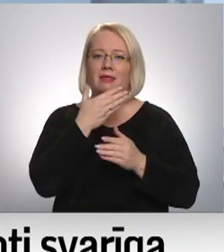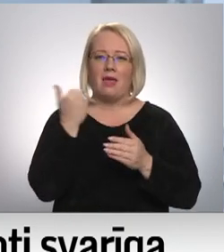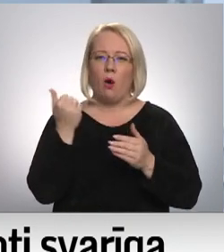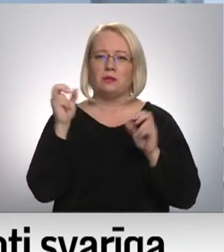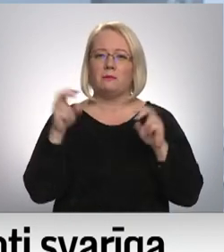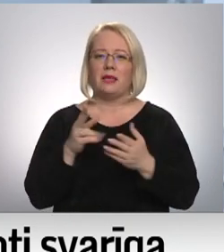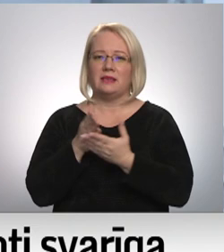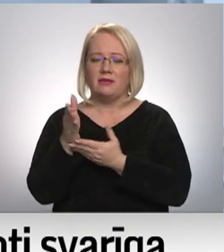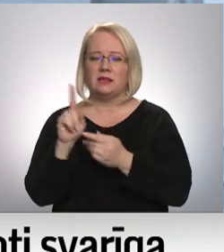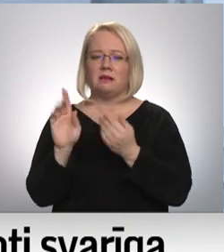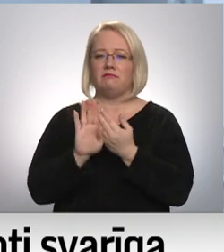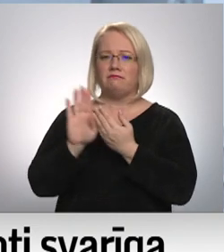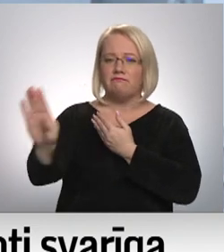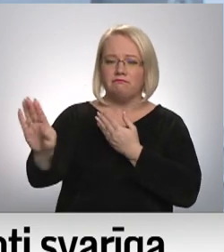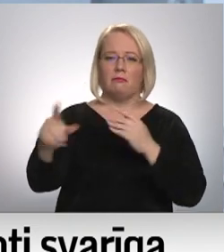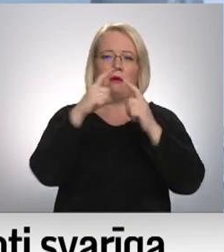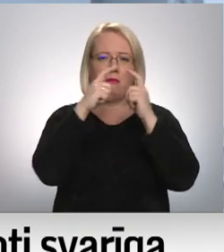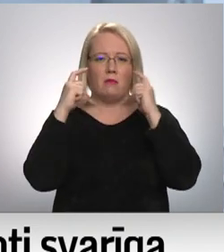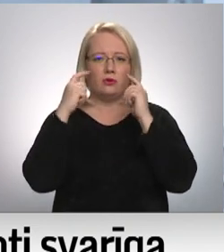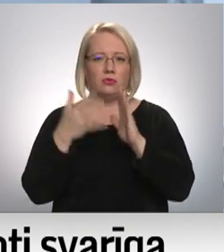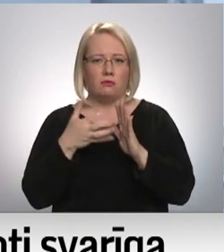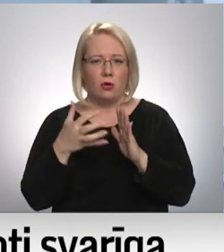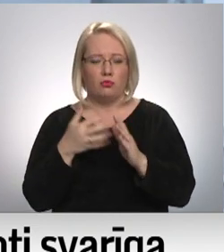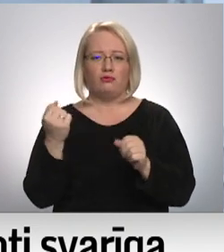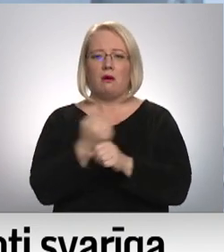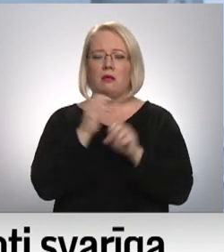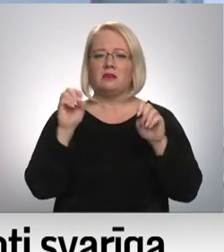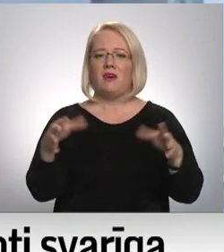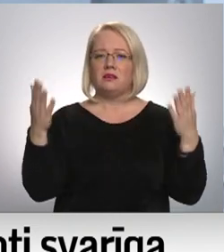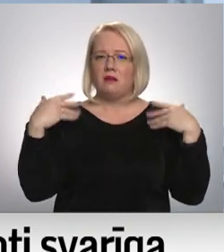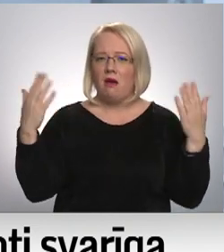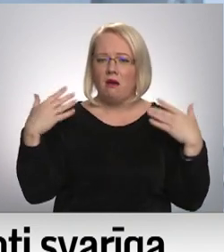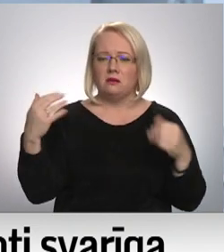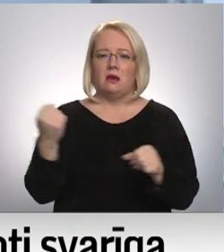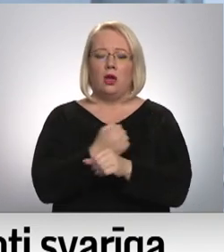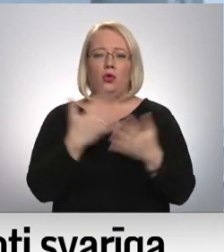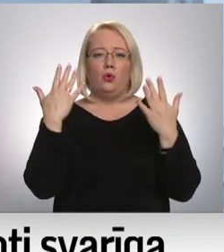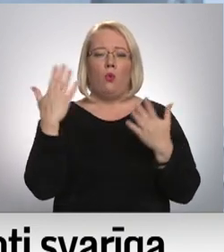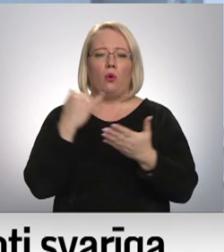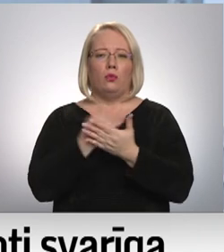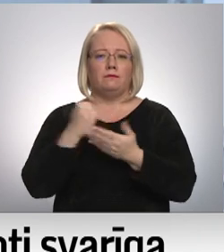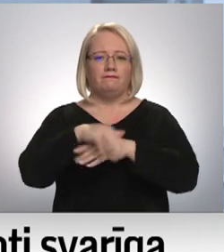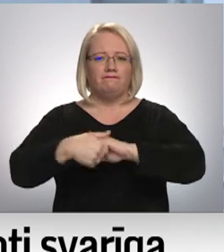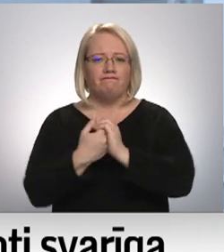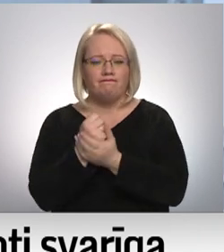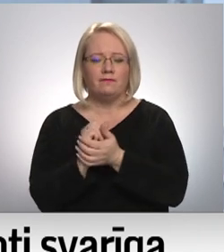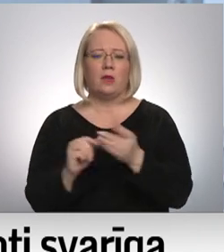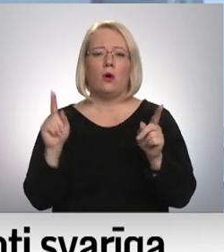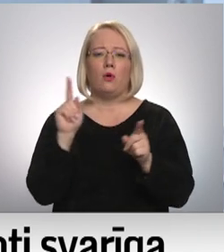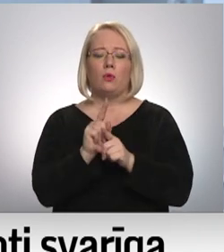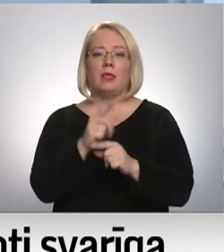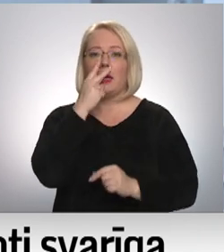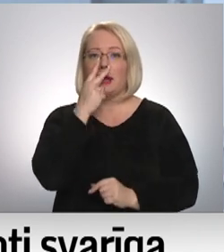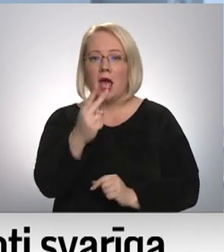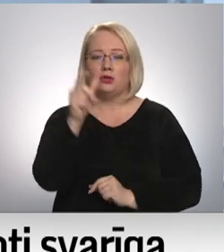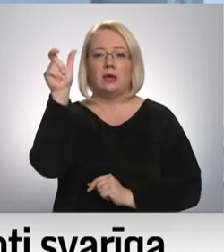distancēšanās, gan maskulietošana, gan svaigas gaisa, gan roku mazgāšana un dezinfekcija. Un es redzu,